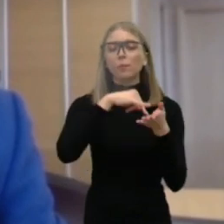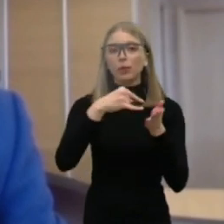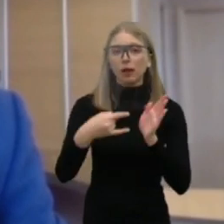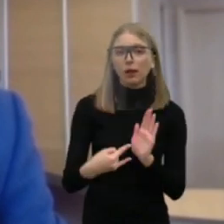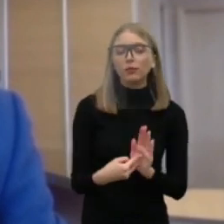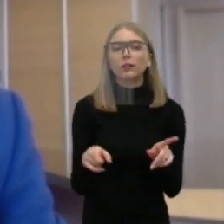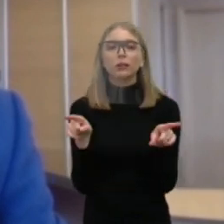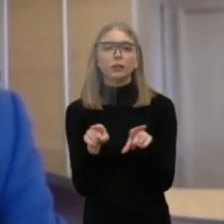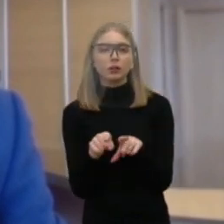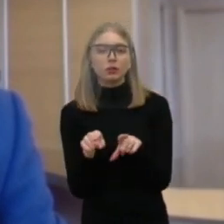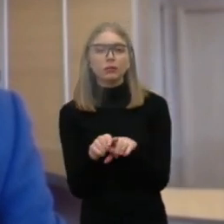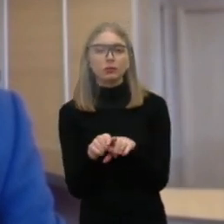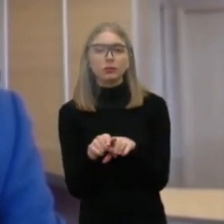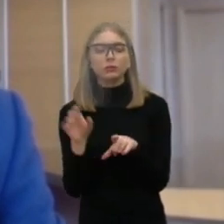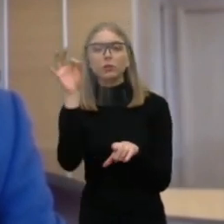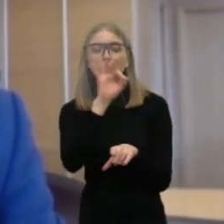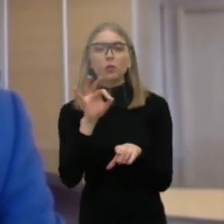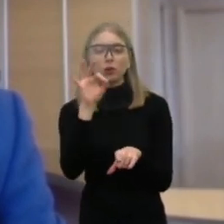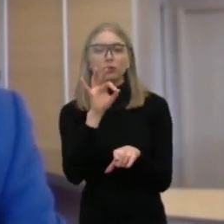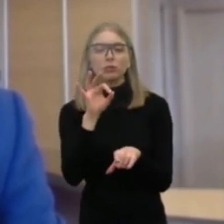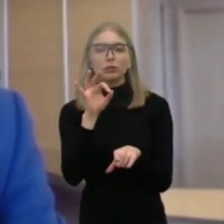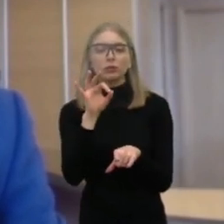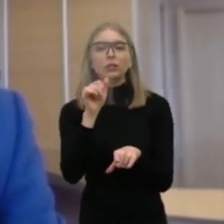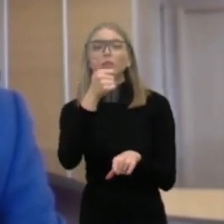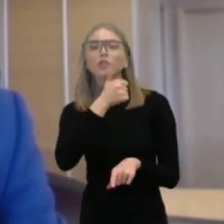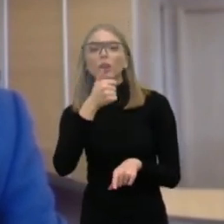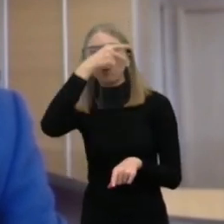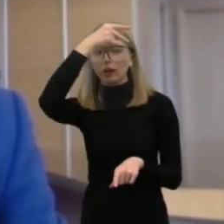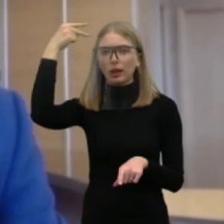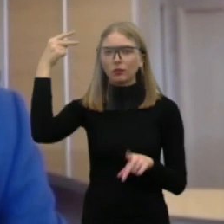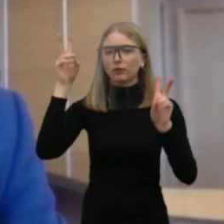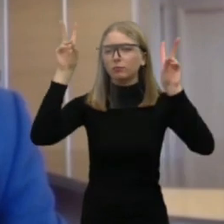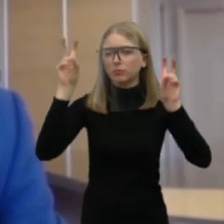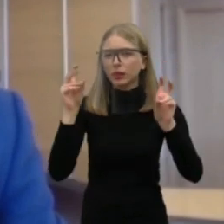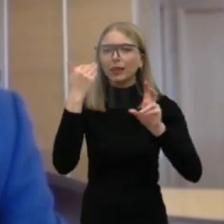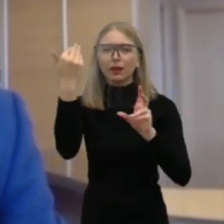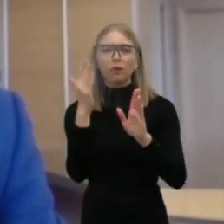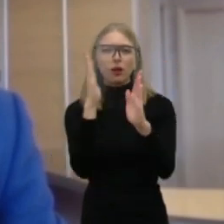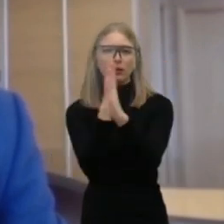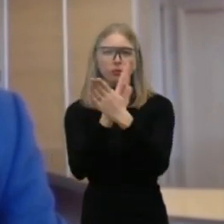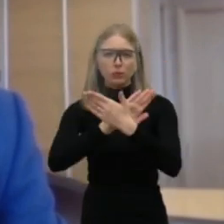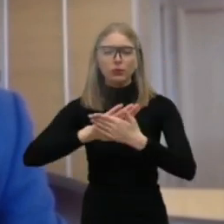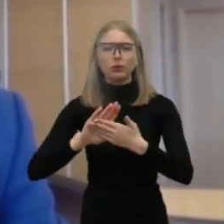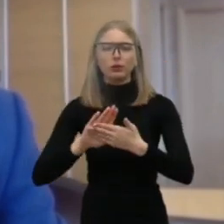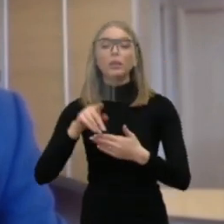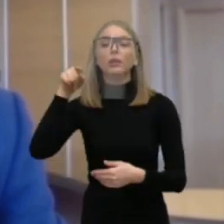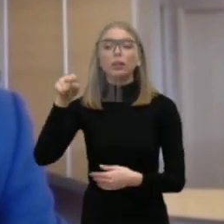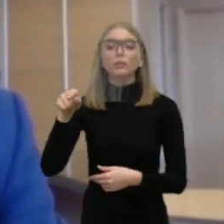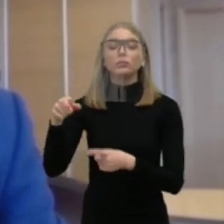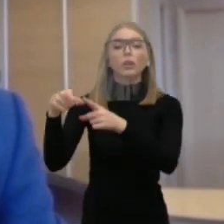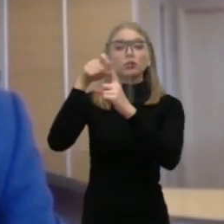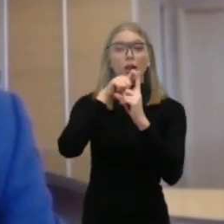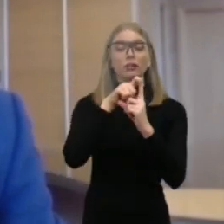prezidento žaliosos Lietuvos iniciatyvą. Prezidentas planuoja dalyvauti lakvičią mėnesį jungtinių tautų klimato